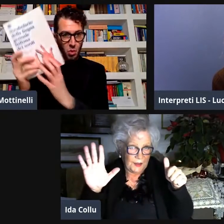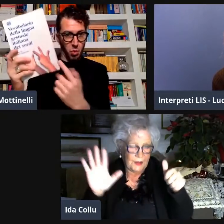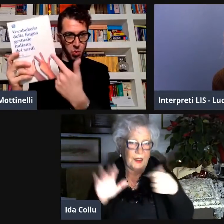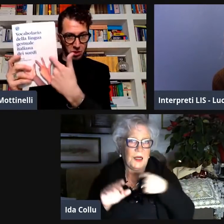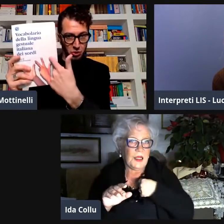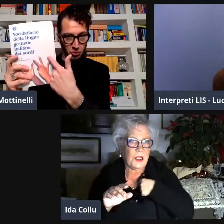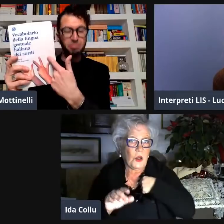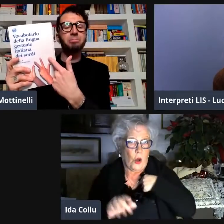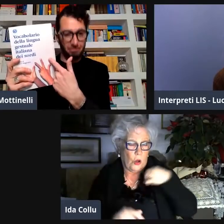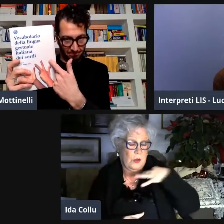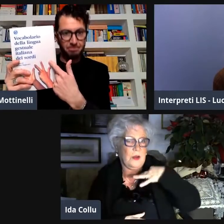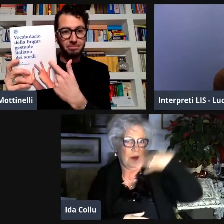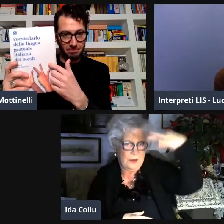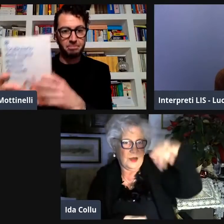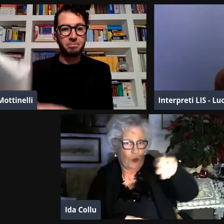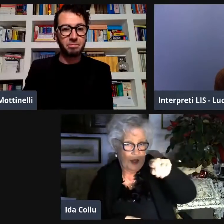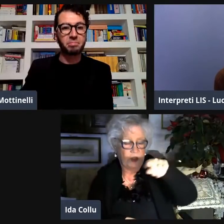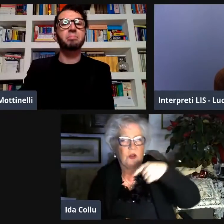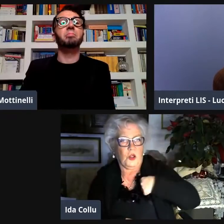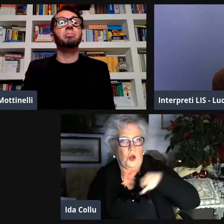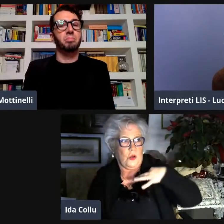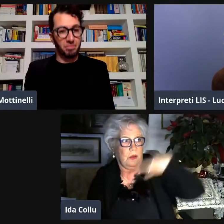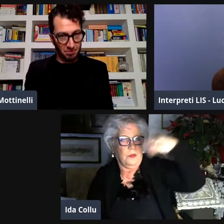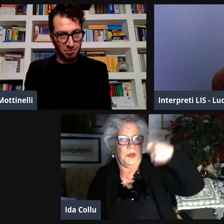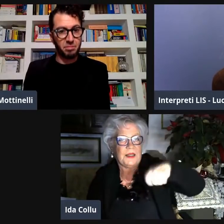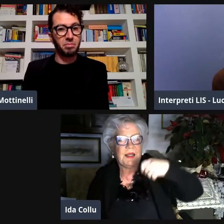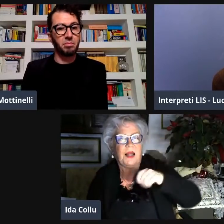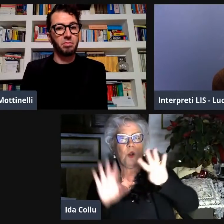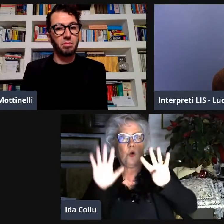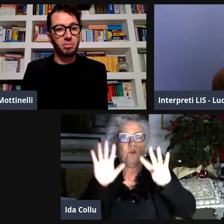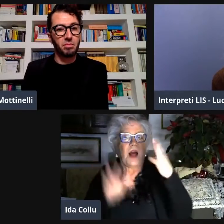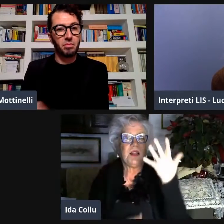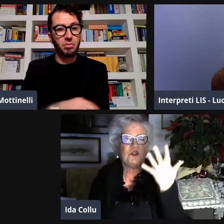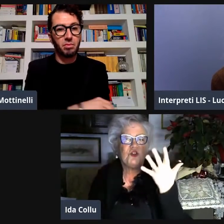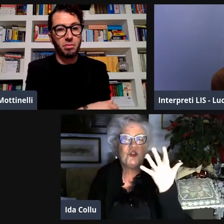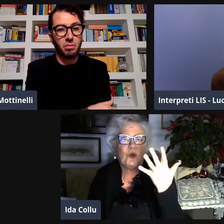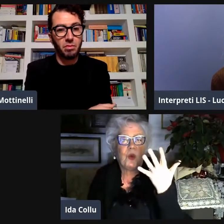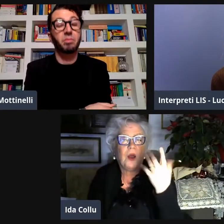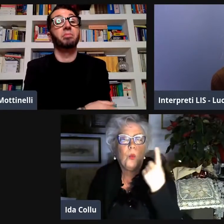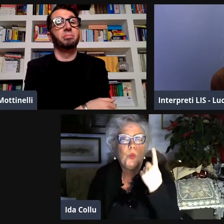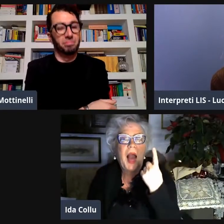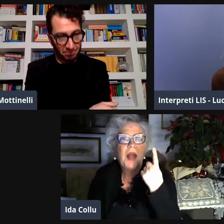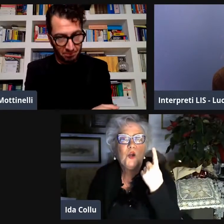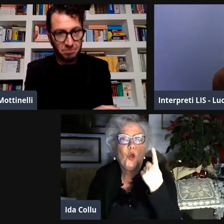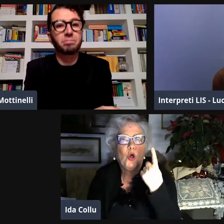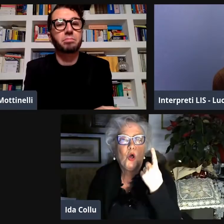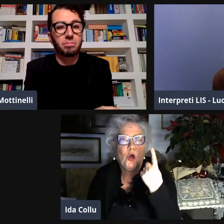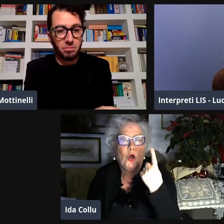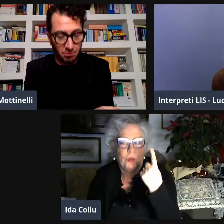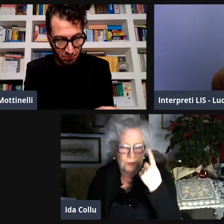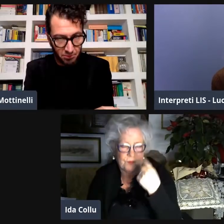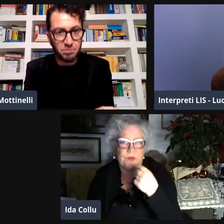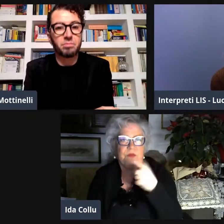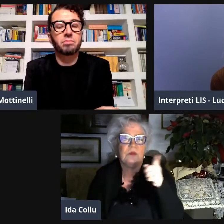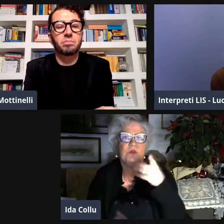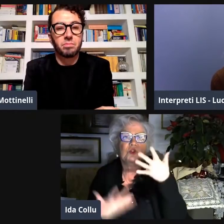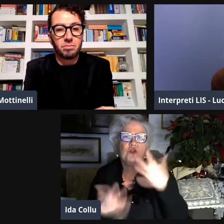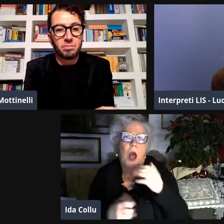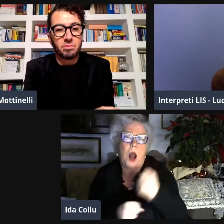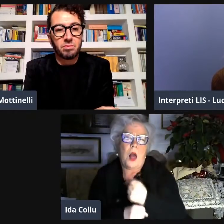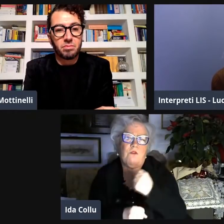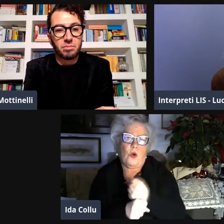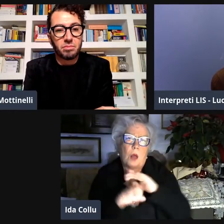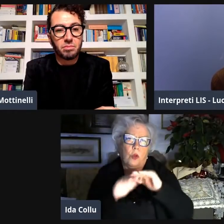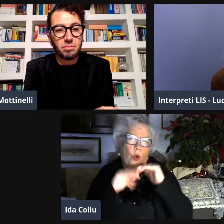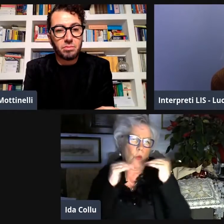nel 96 questo sì esatto quello io sono diventata presidente per la prima volta